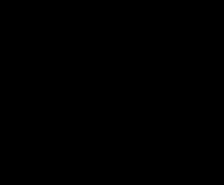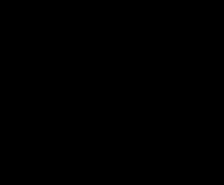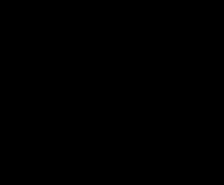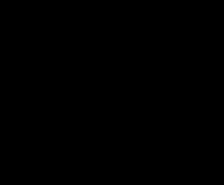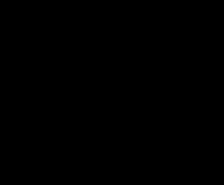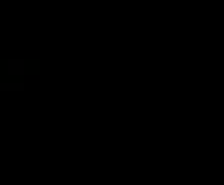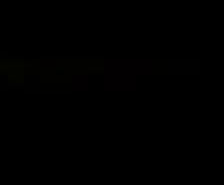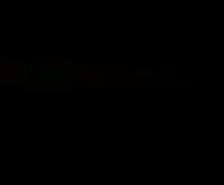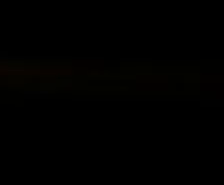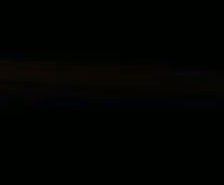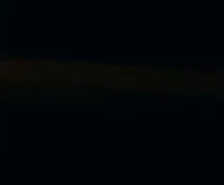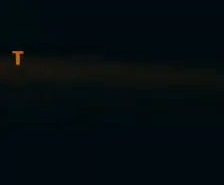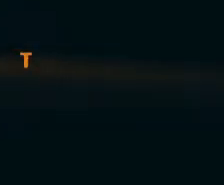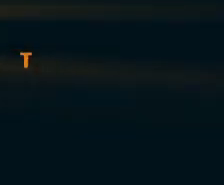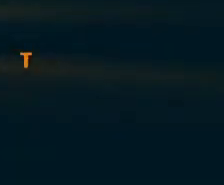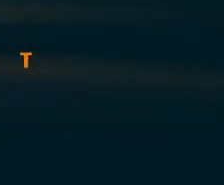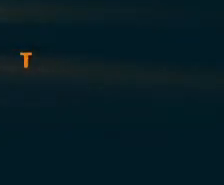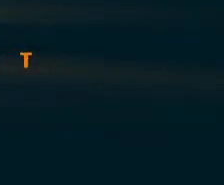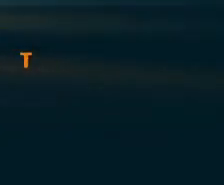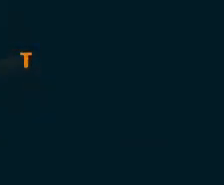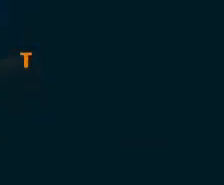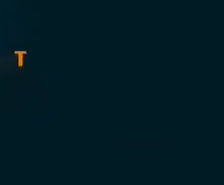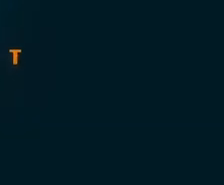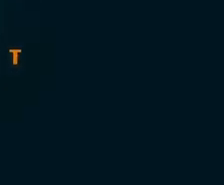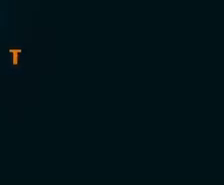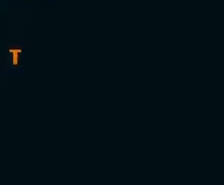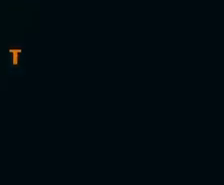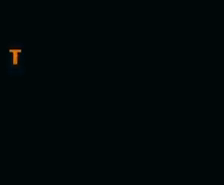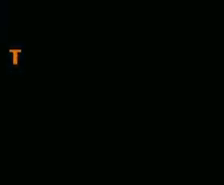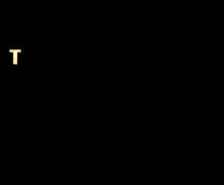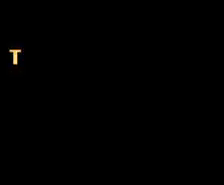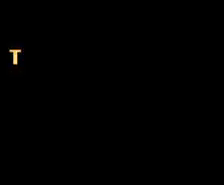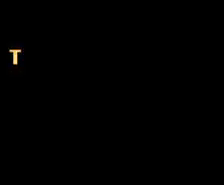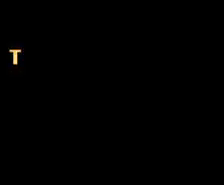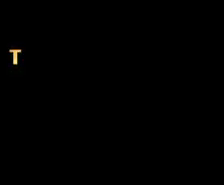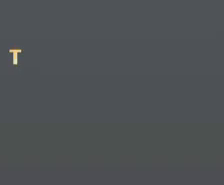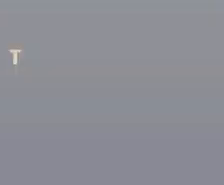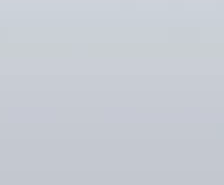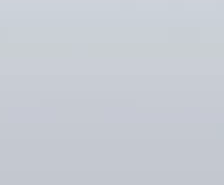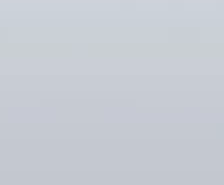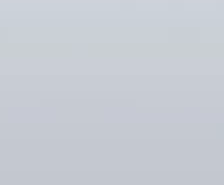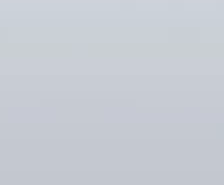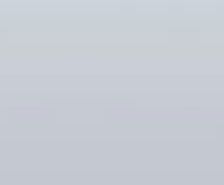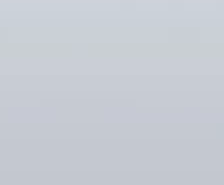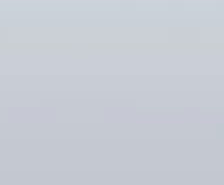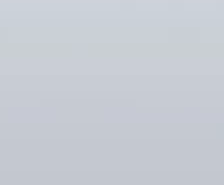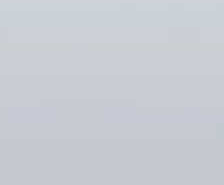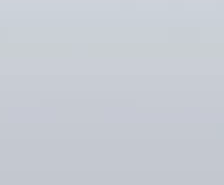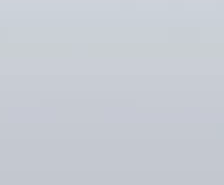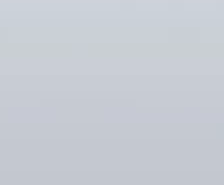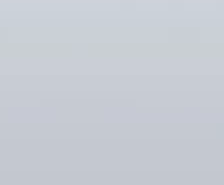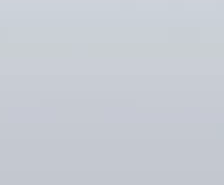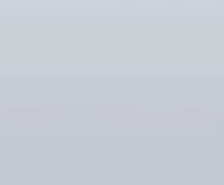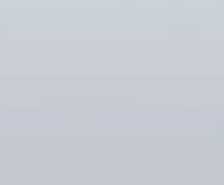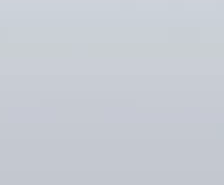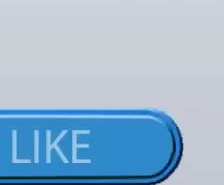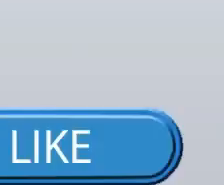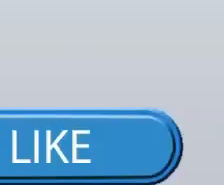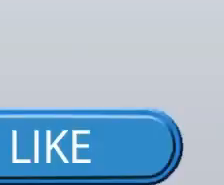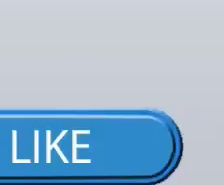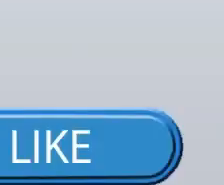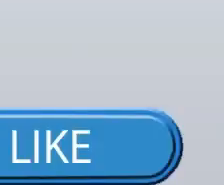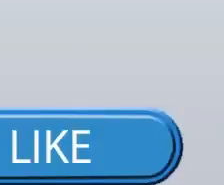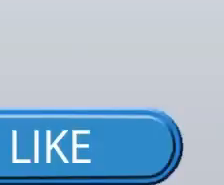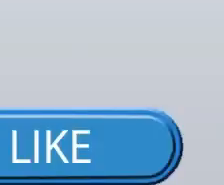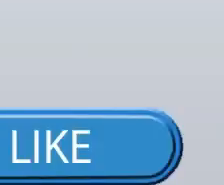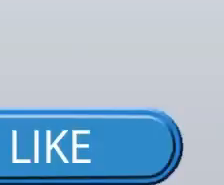Make your day Gili Boni Online TV Kupata habari mpiana kwa haraka kila